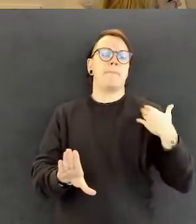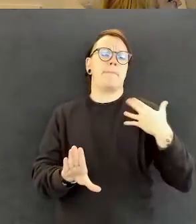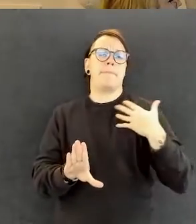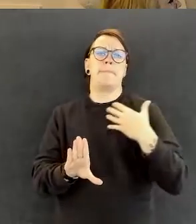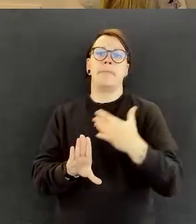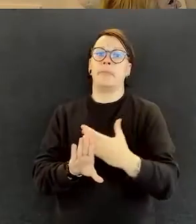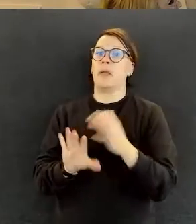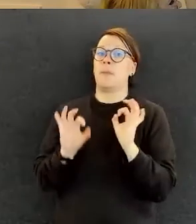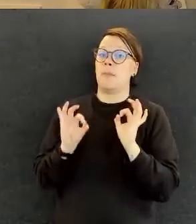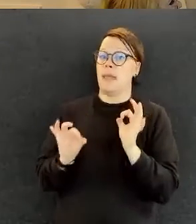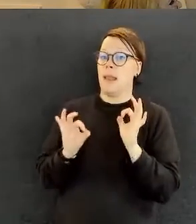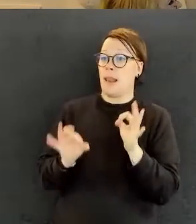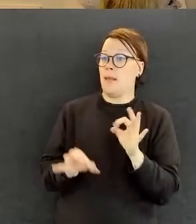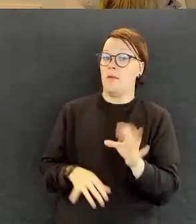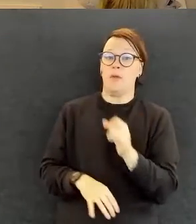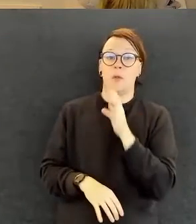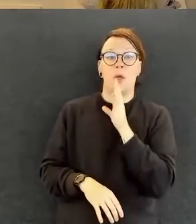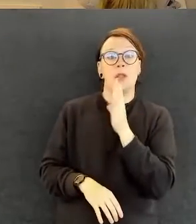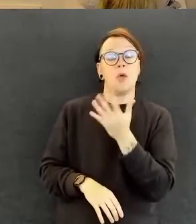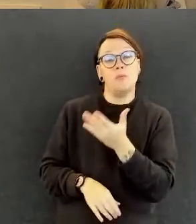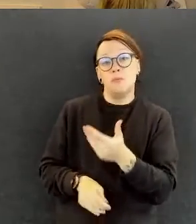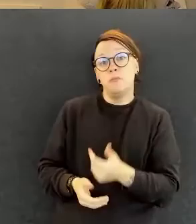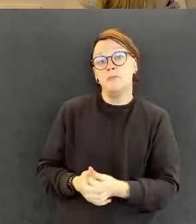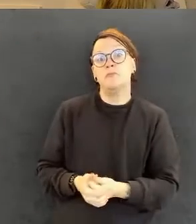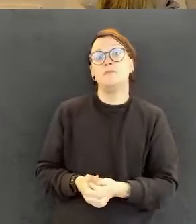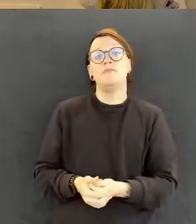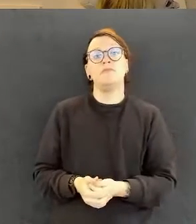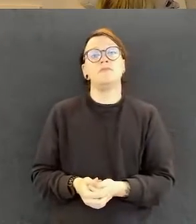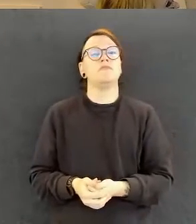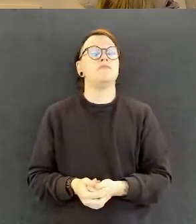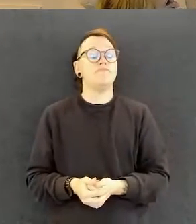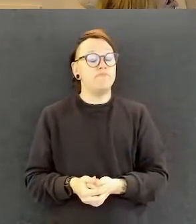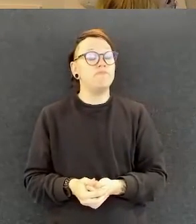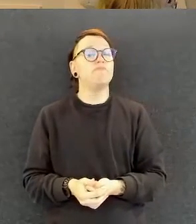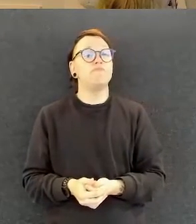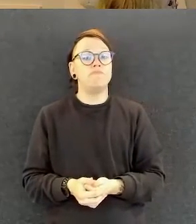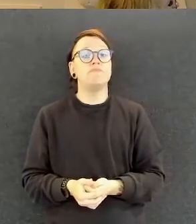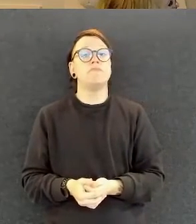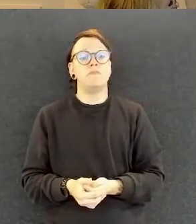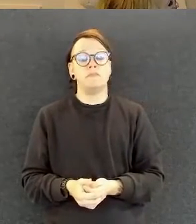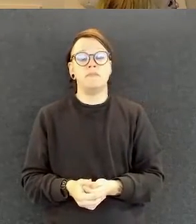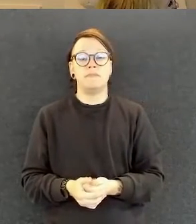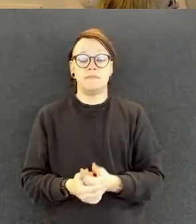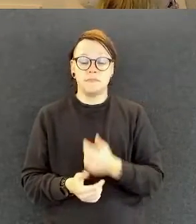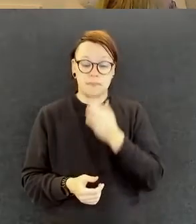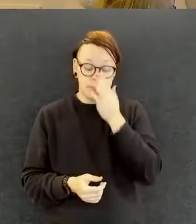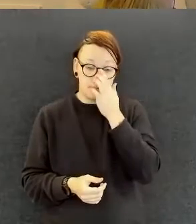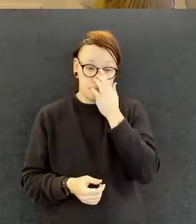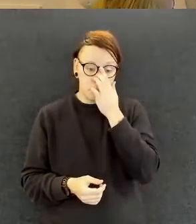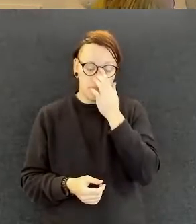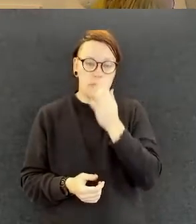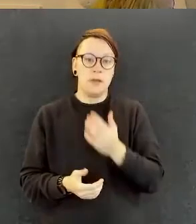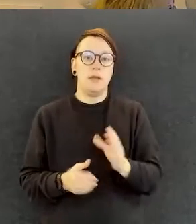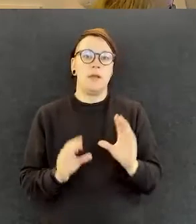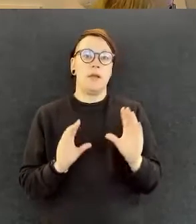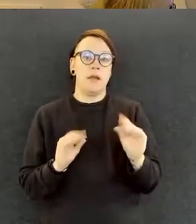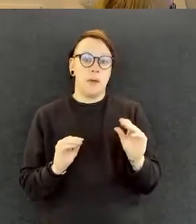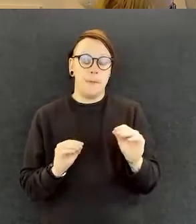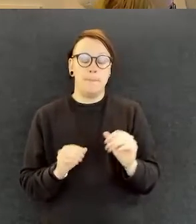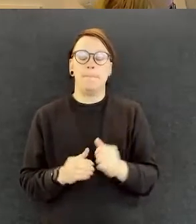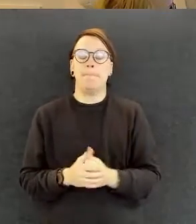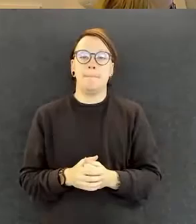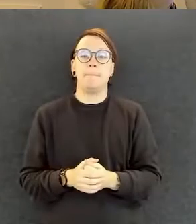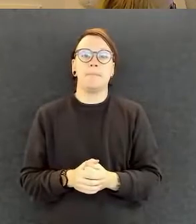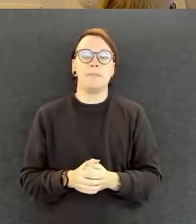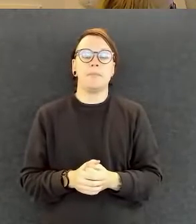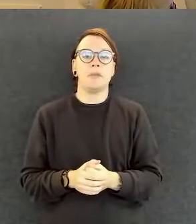jotain siitä? Joo, voin kertoa. Tässä kun puhuttiin näistä